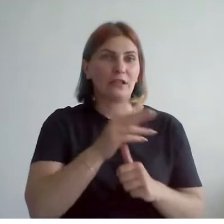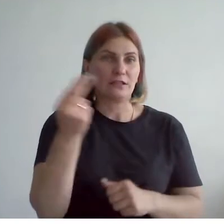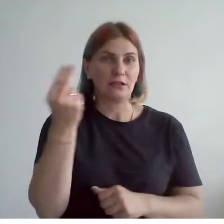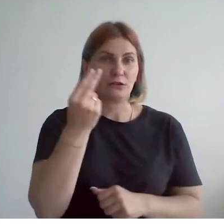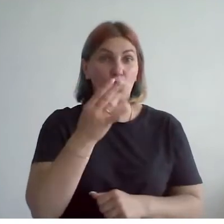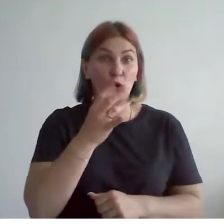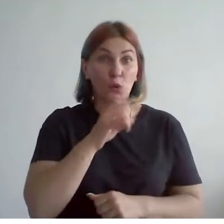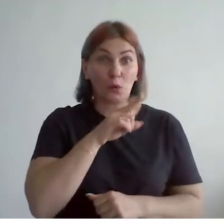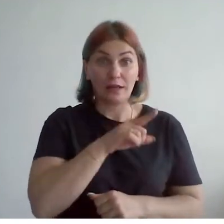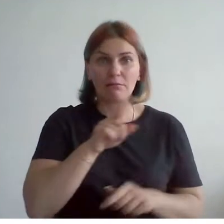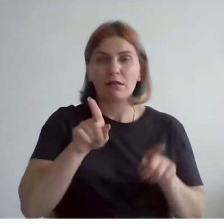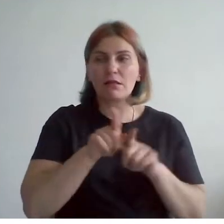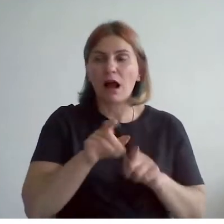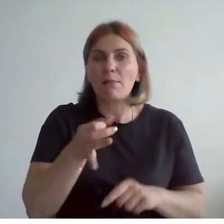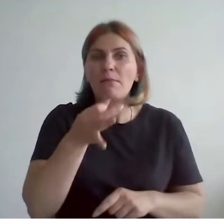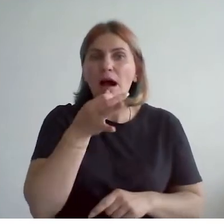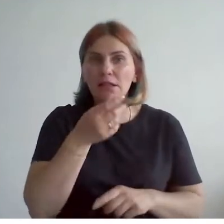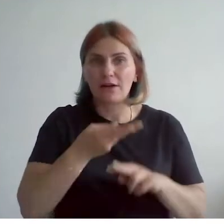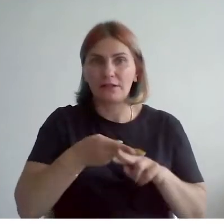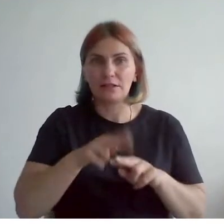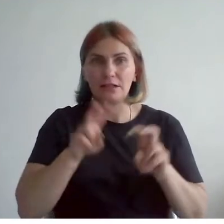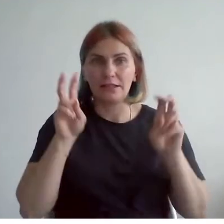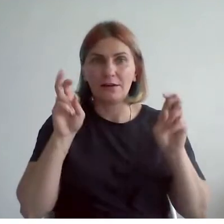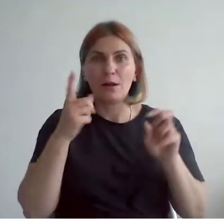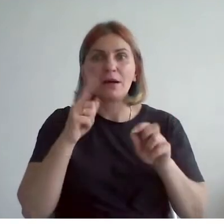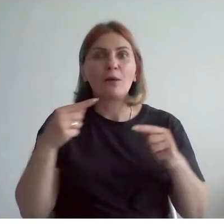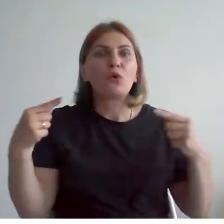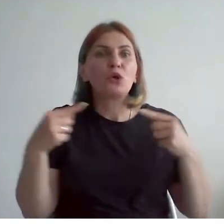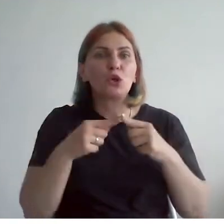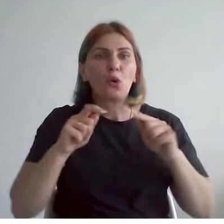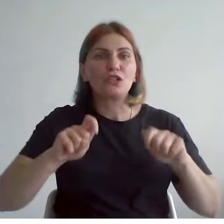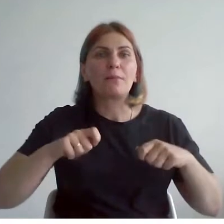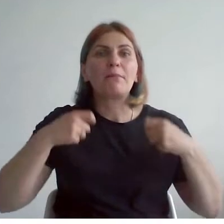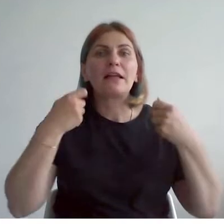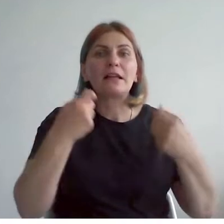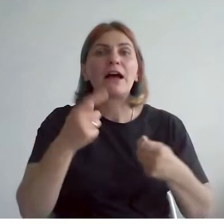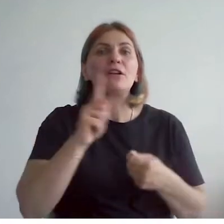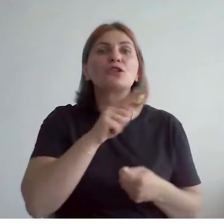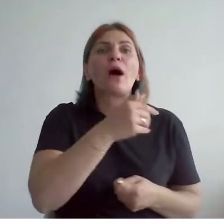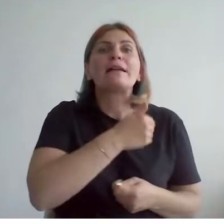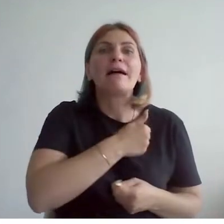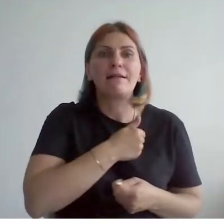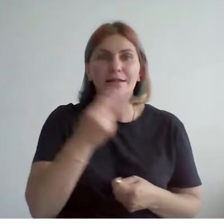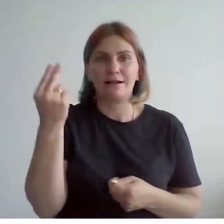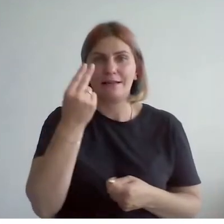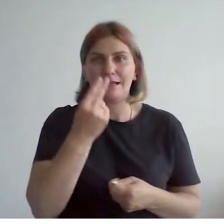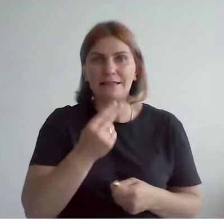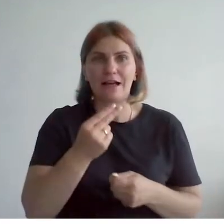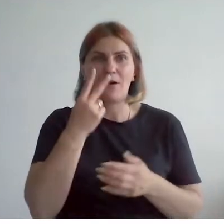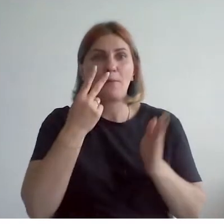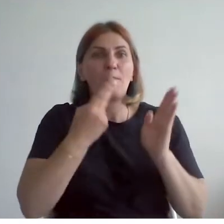понравилось это название, потому что оно действительно точно передавало то, что они хотели передать. Они хотели передать свои